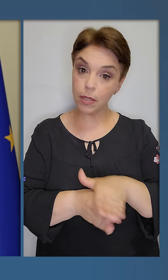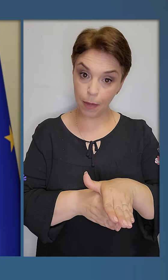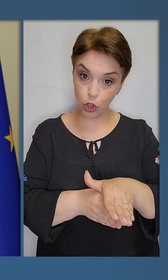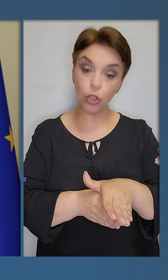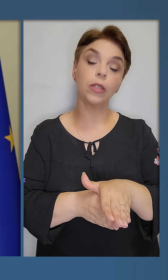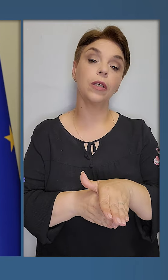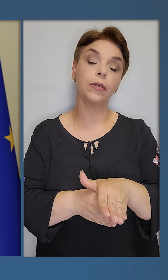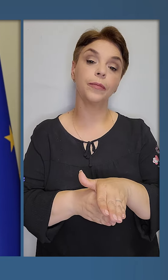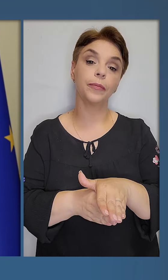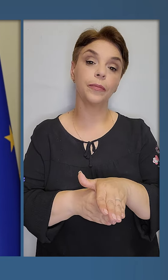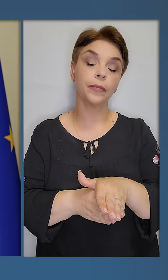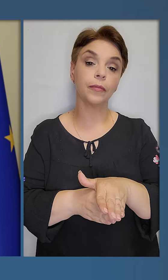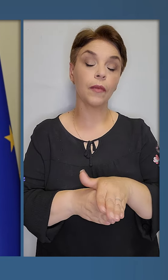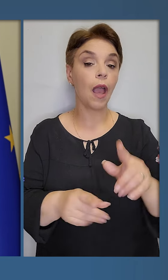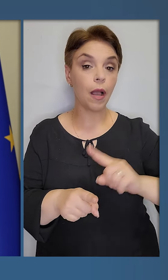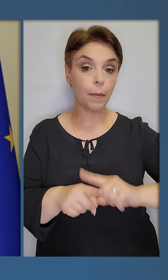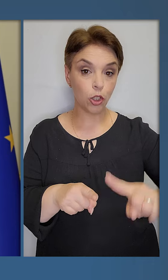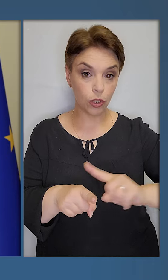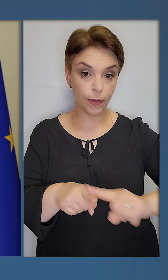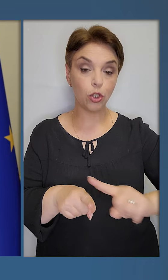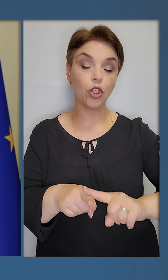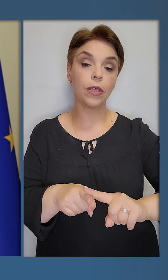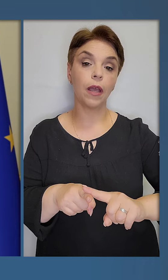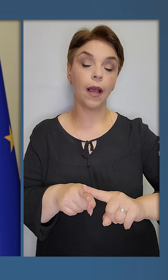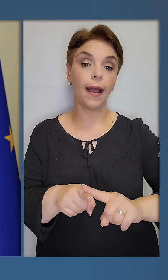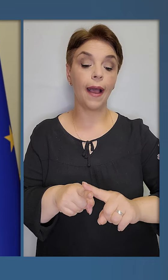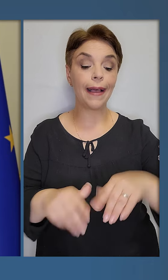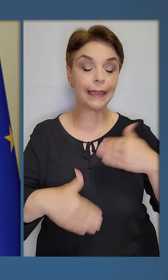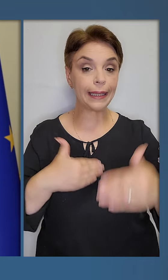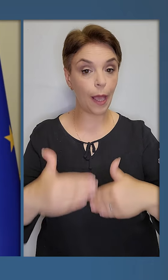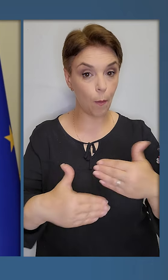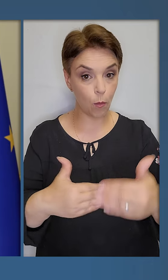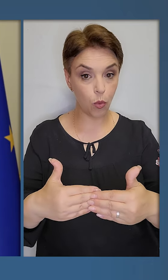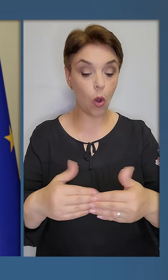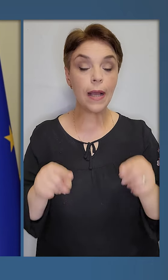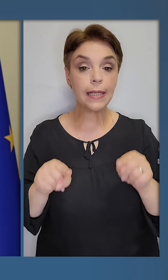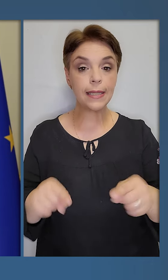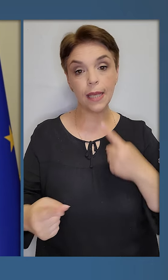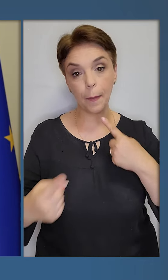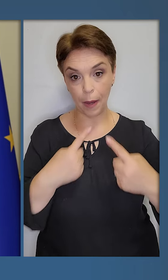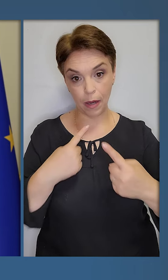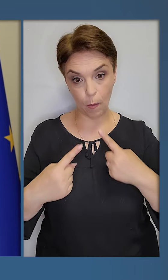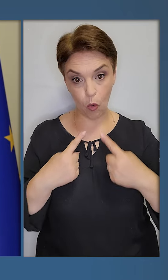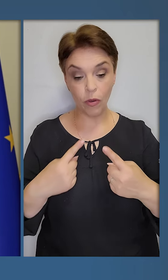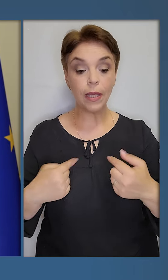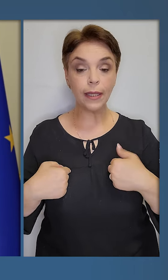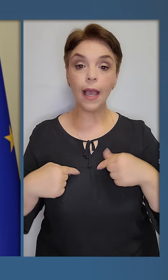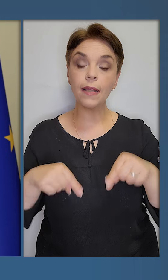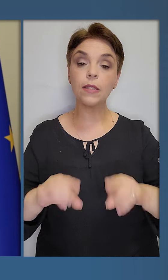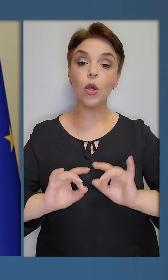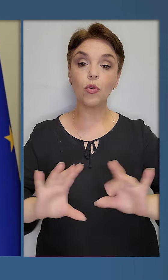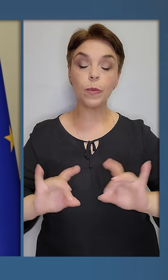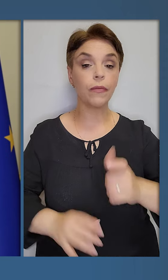пришвидшення темпу цих перемовин. Я це